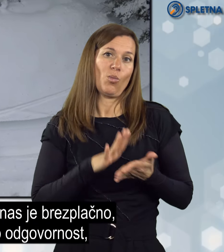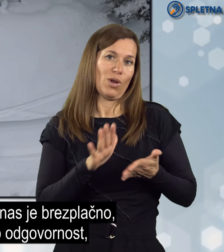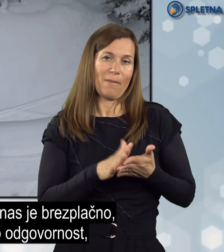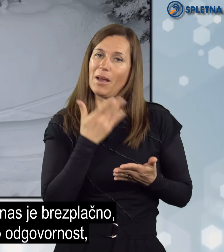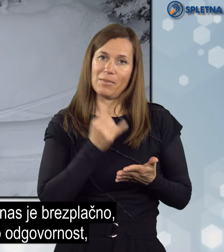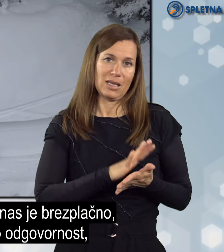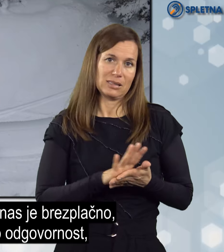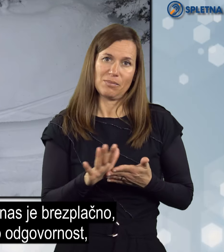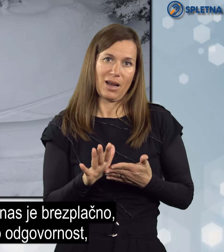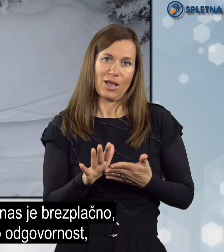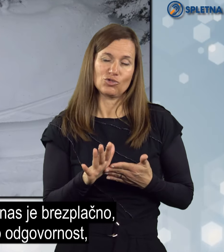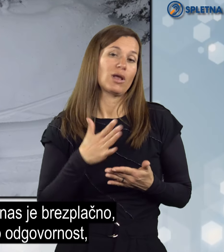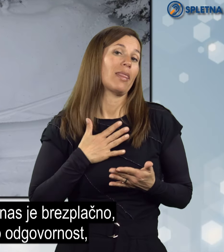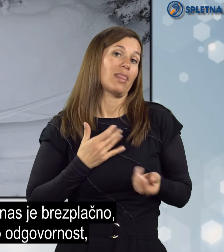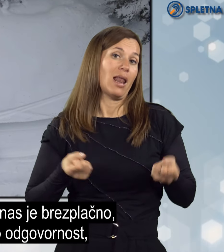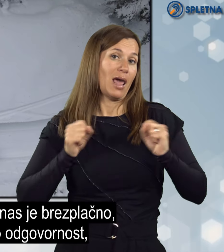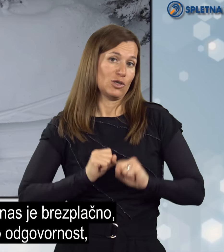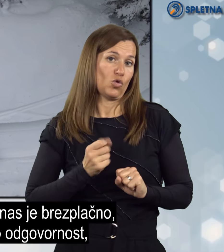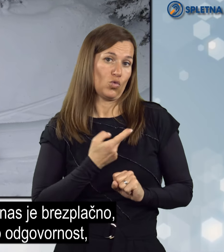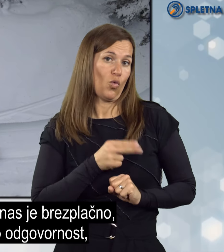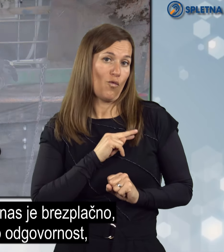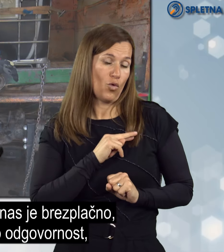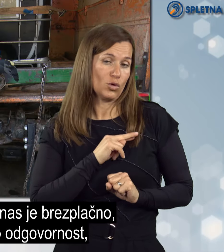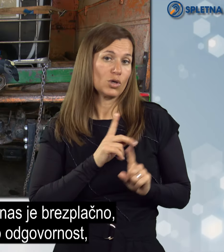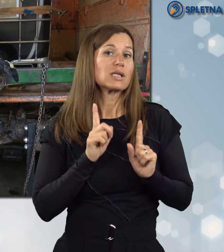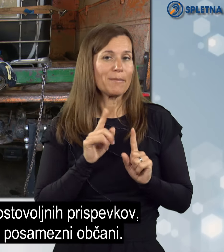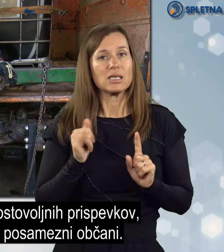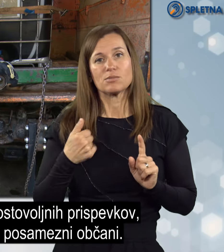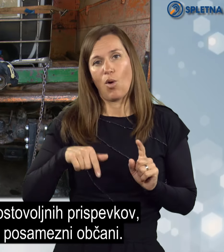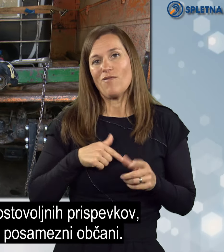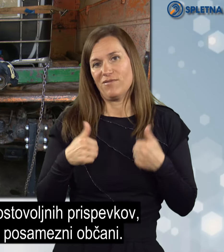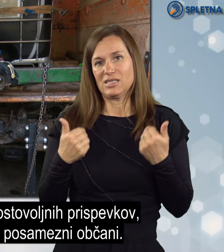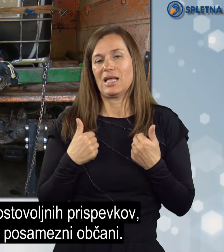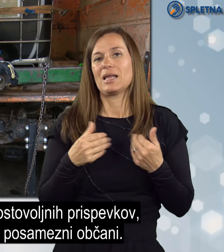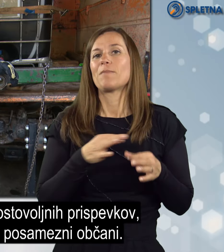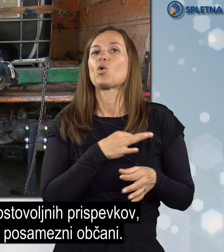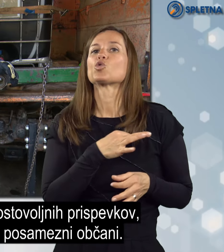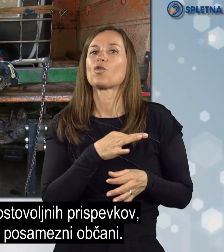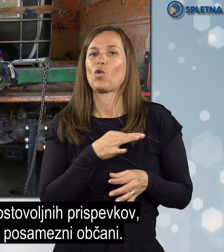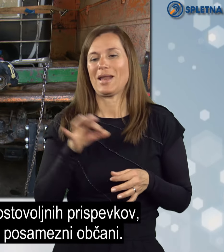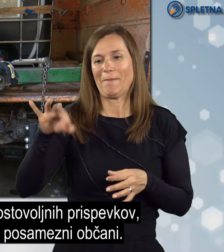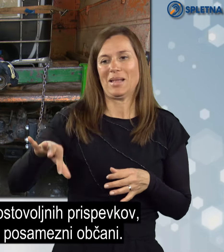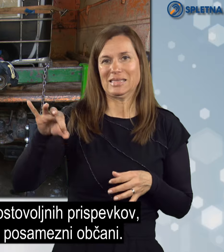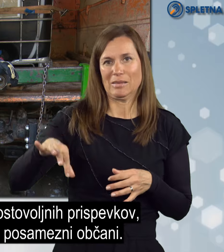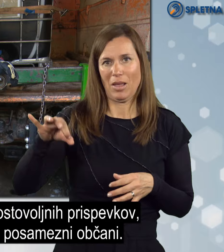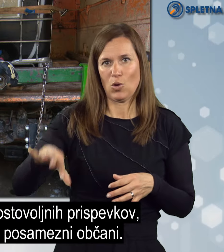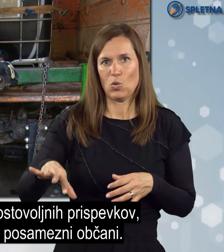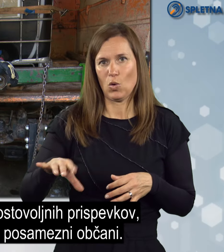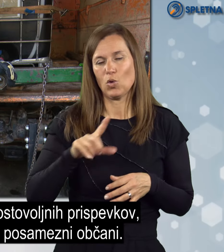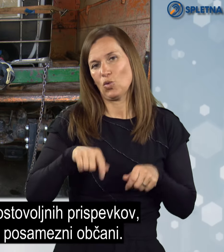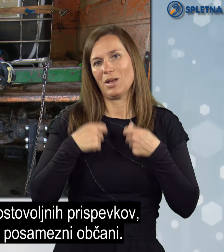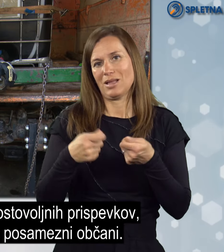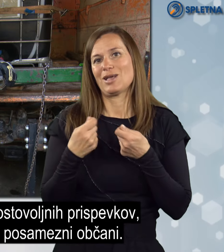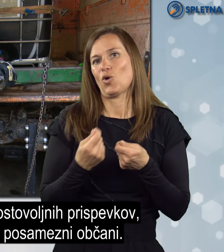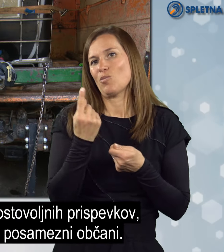se pravi, sama uporaba brezplačna, nalazna odgovornost, smo pa veseli prostovoljnih prispevkov, nekaj ne jih